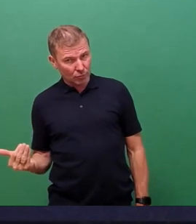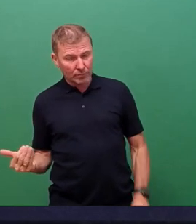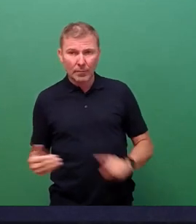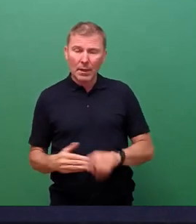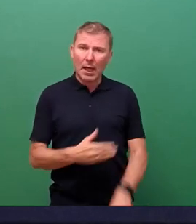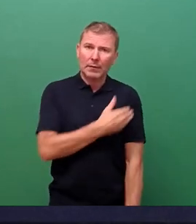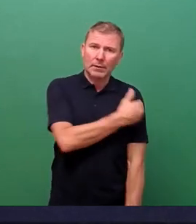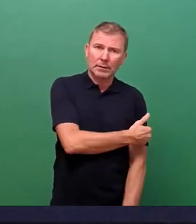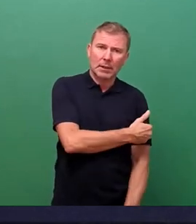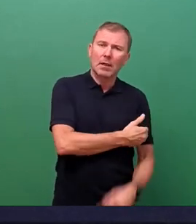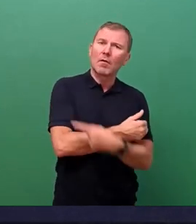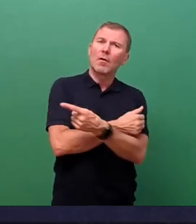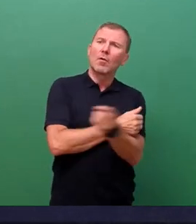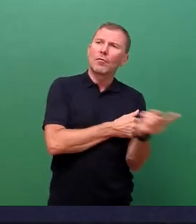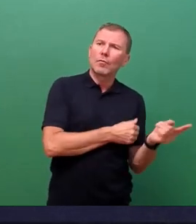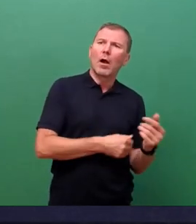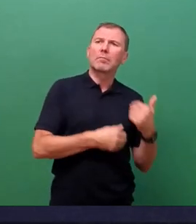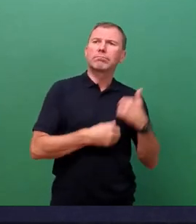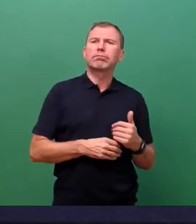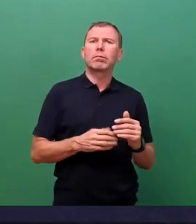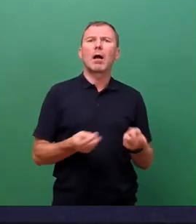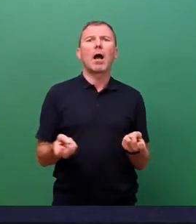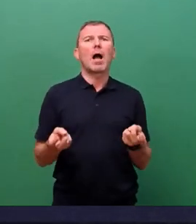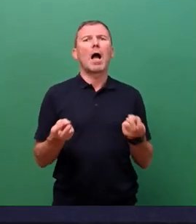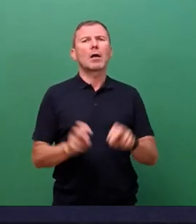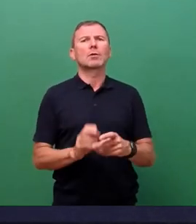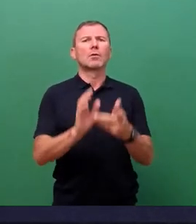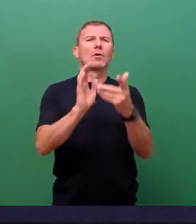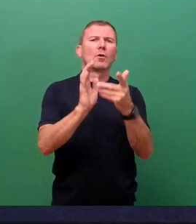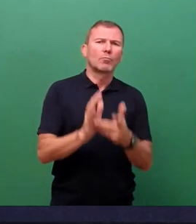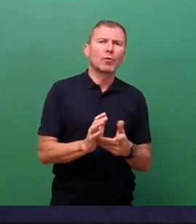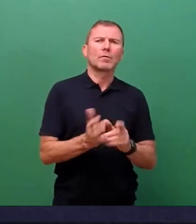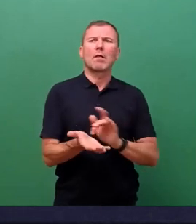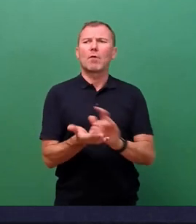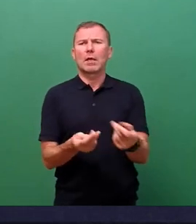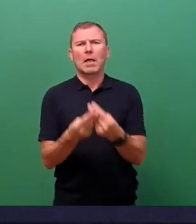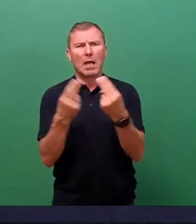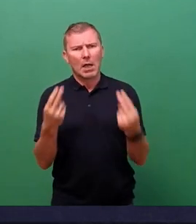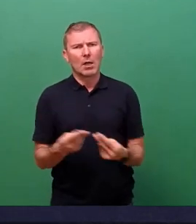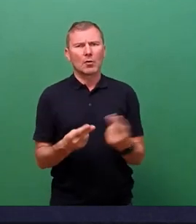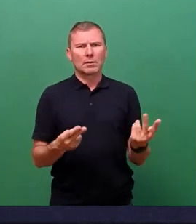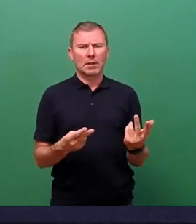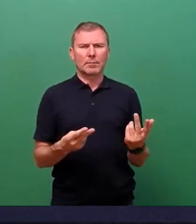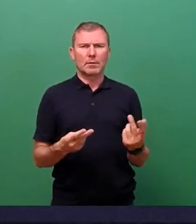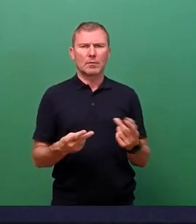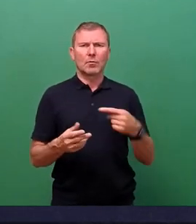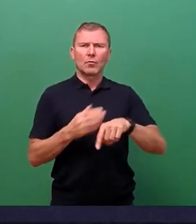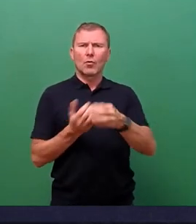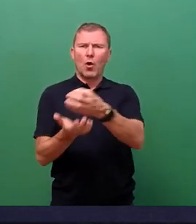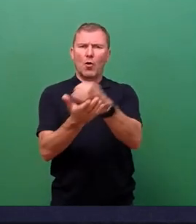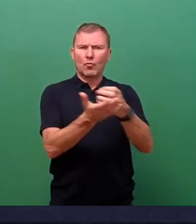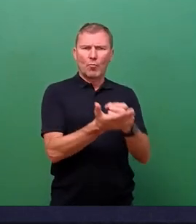Beteiligten aufwendige Erstellung und Prüfung von Hygienekonzepten auf der anderen Seite eben nicht